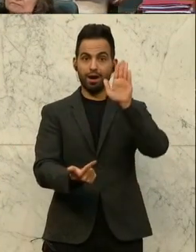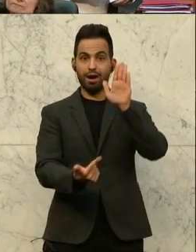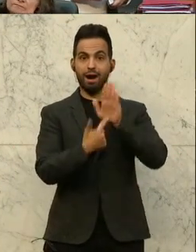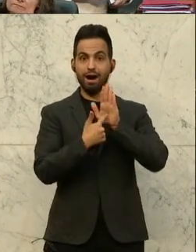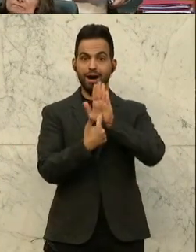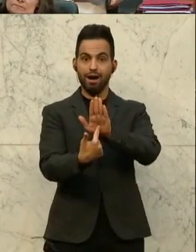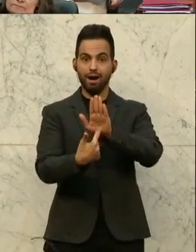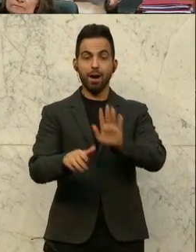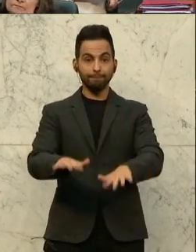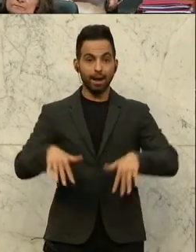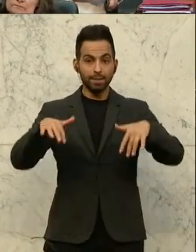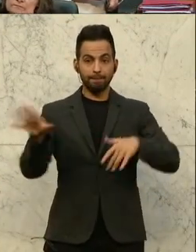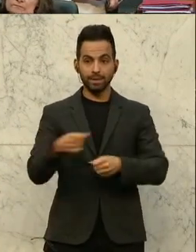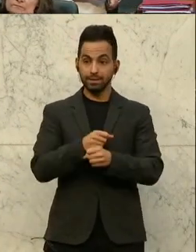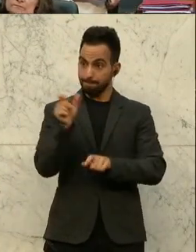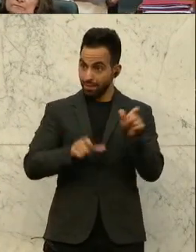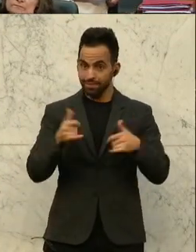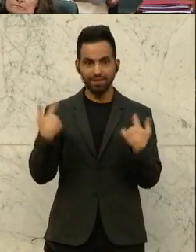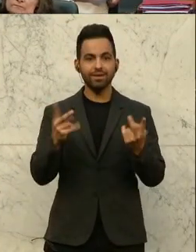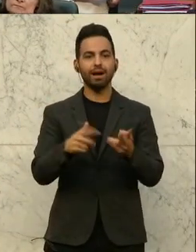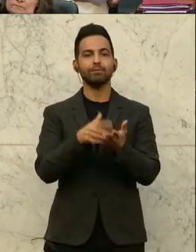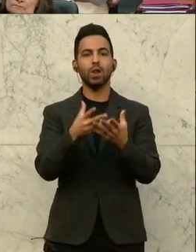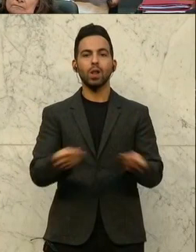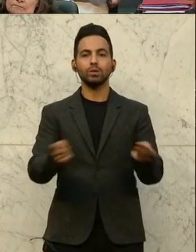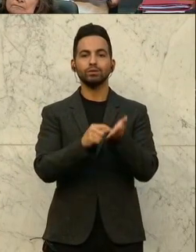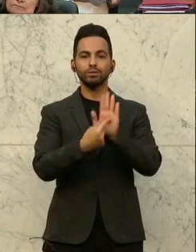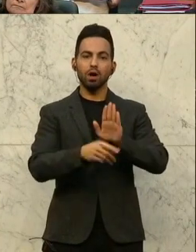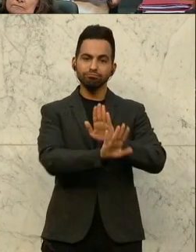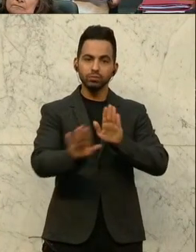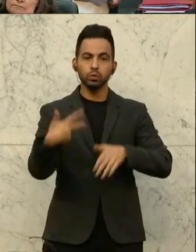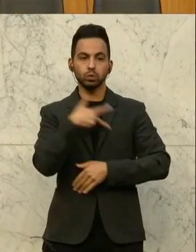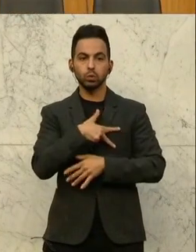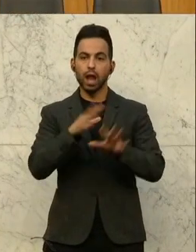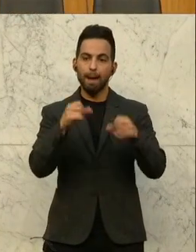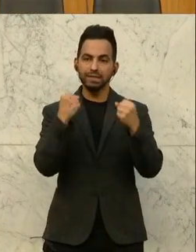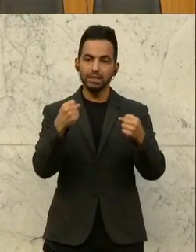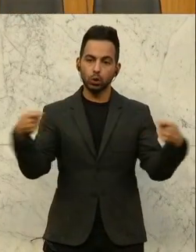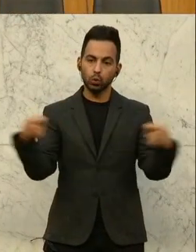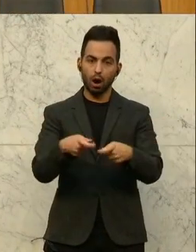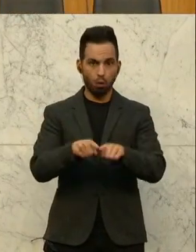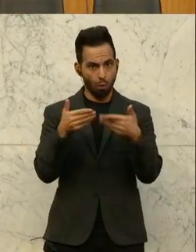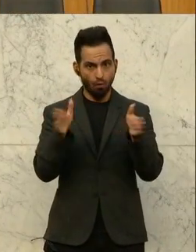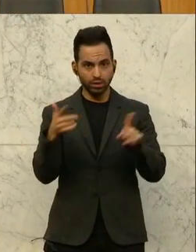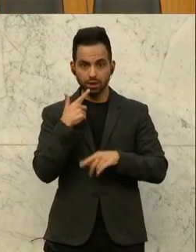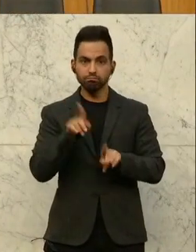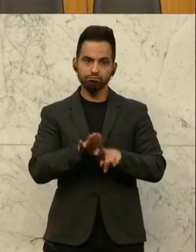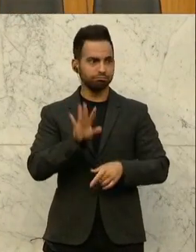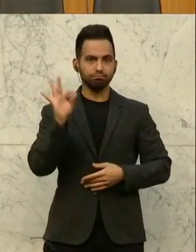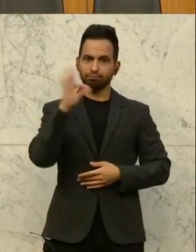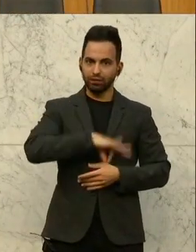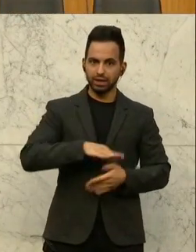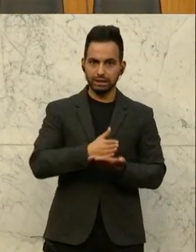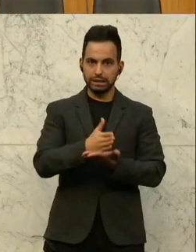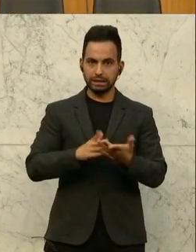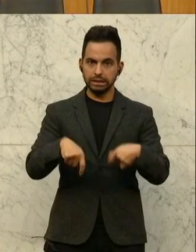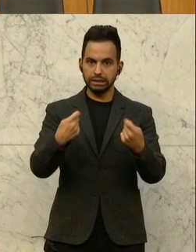parlamentarische Mitarbeiterinnen und Mitarbeiter, wo wir zu eurer sozialen Absicherung beitragen und offengesprochen auch die Pflicht als